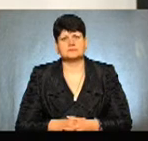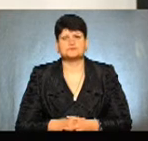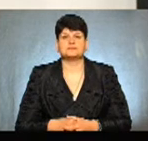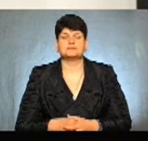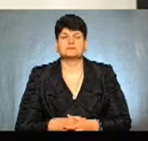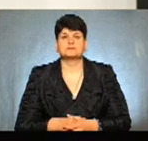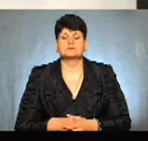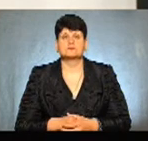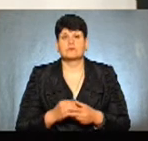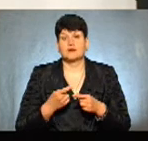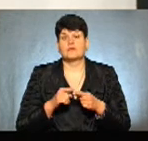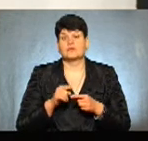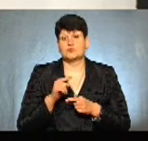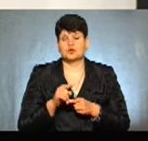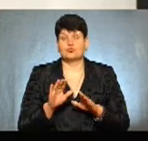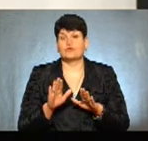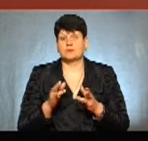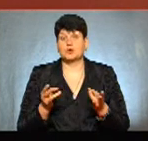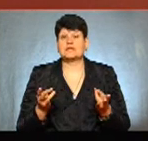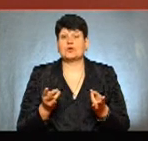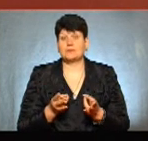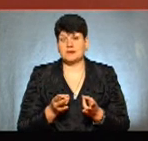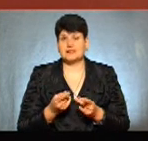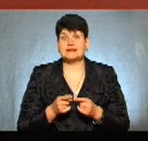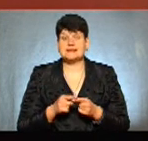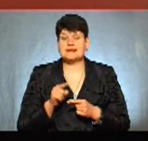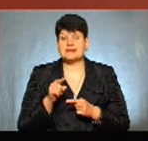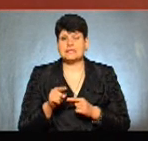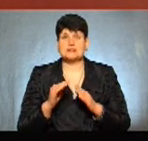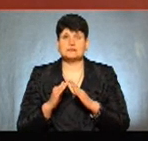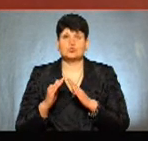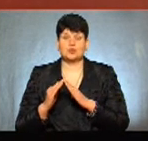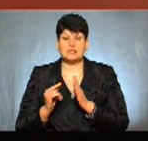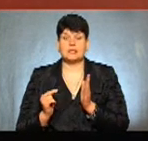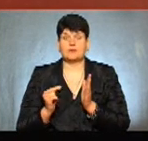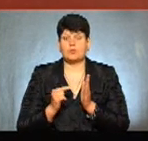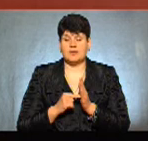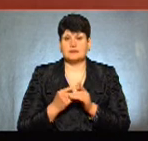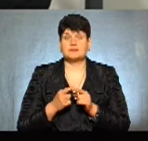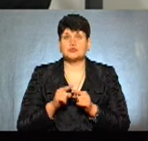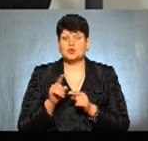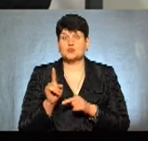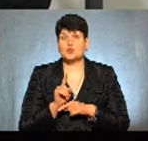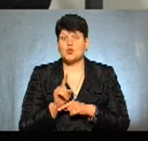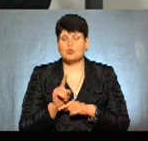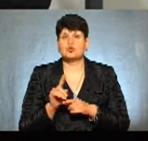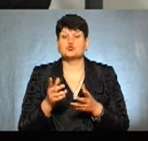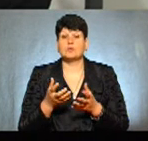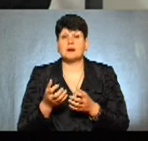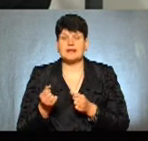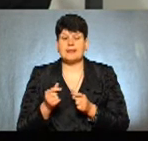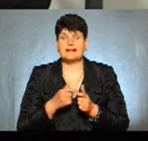В даному випадку необхідність – це ті споруди, які підпали під цю норму, що прийняли